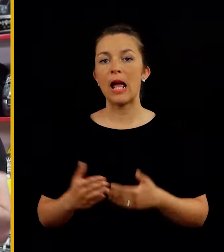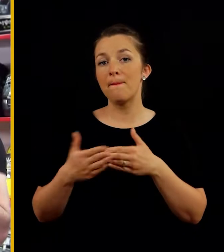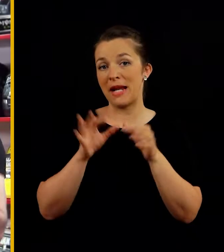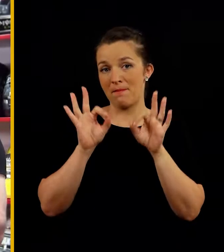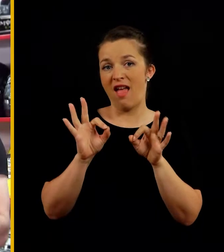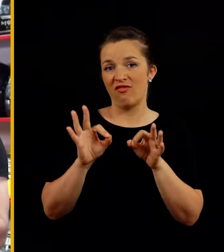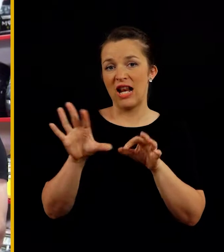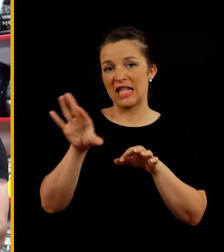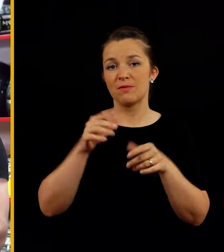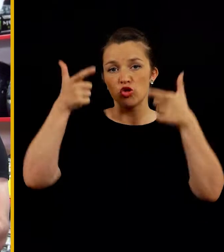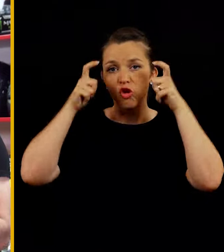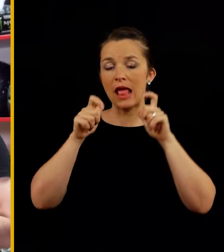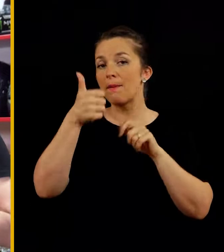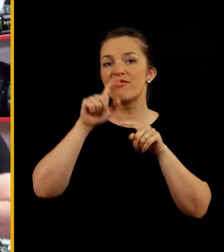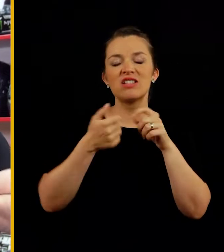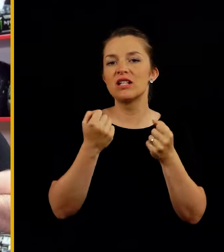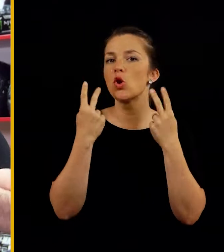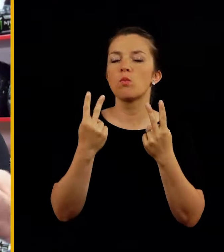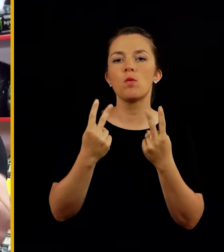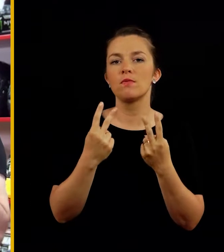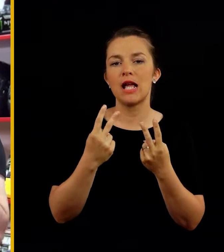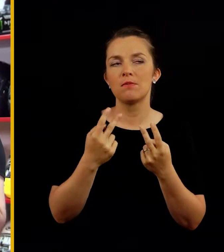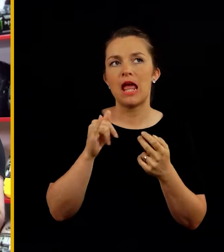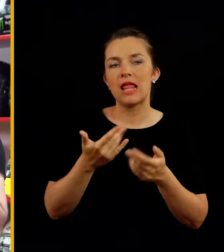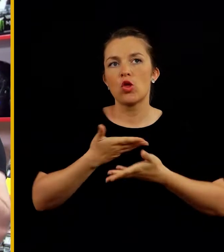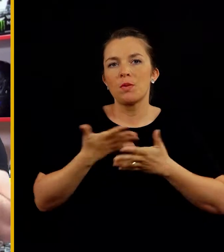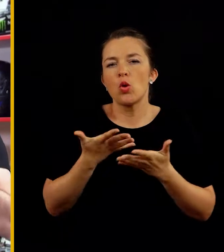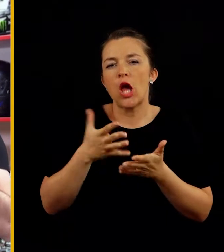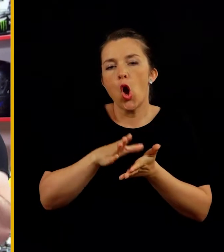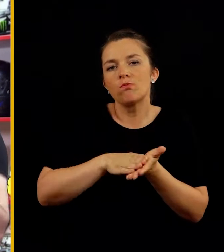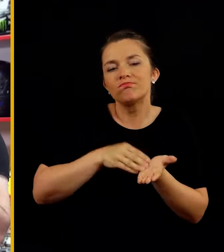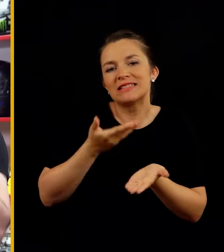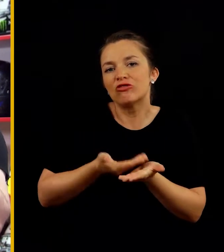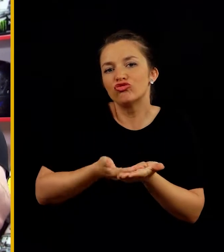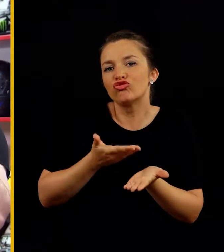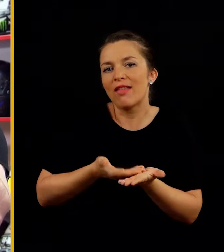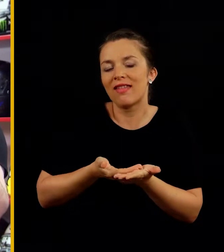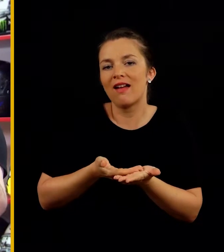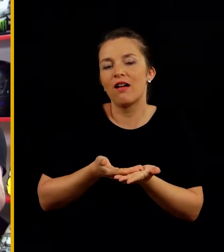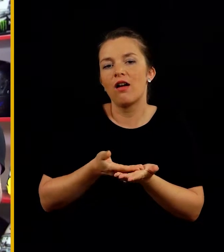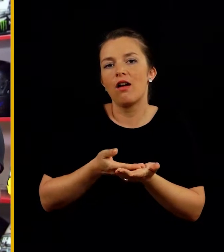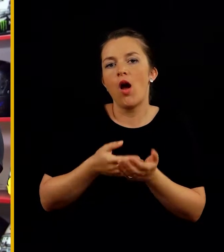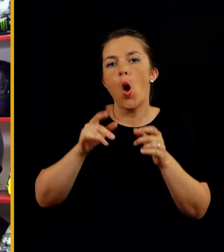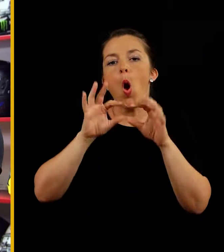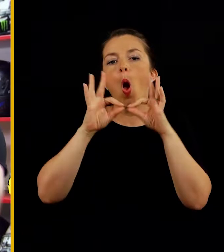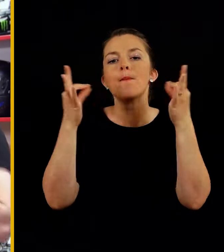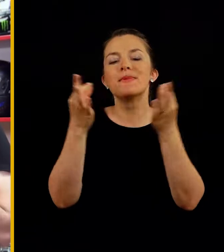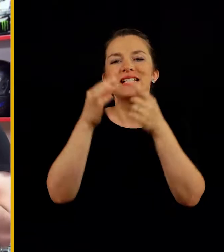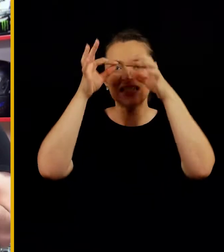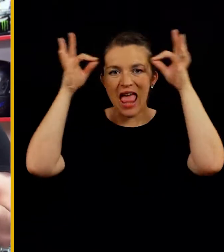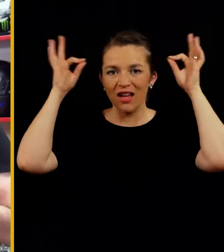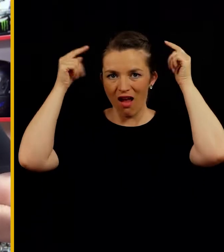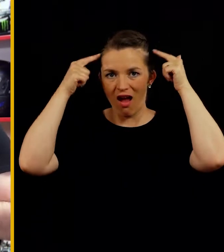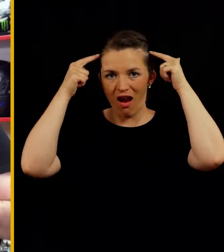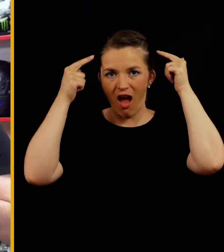Pri pravilni zberi čelade je prva stvar zelo pomembna, skratka, dobimo neko izhodišče oziroma obseg